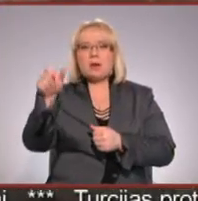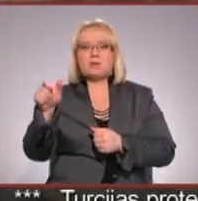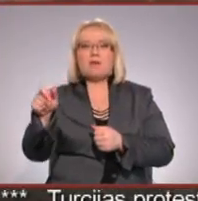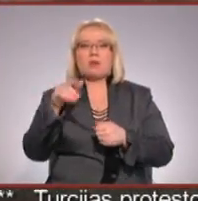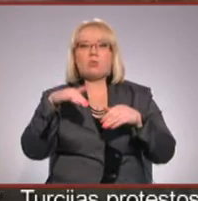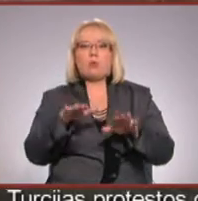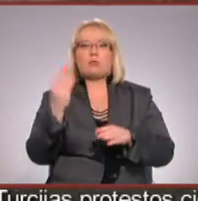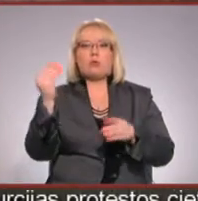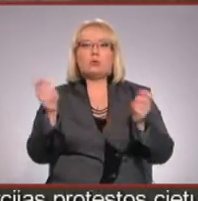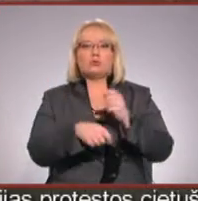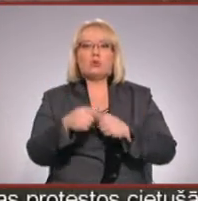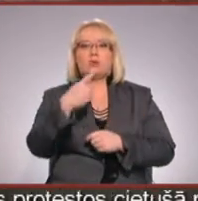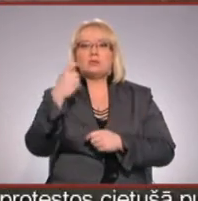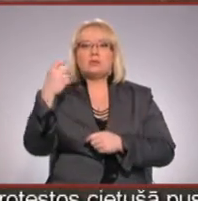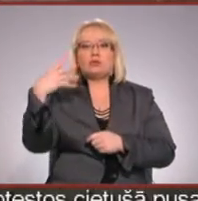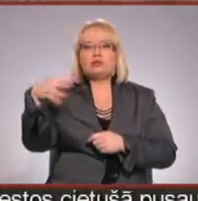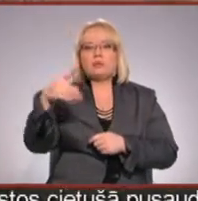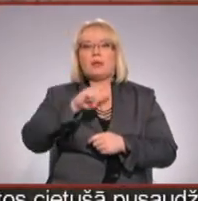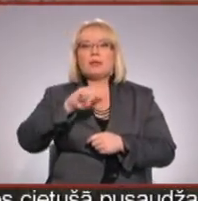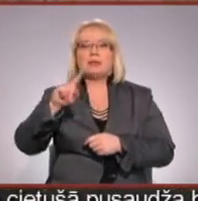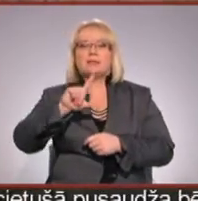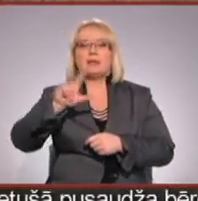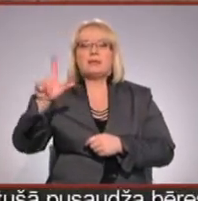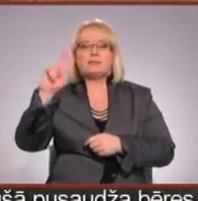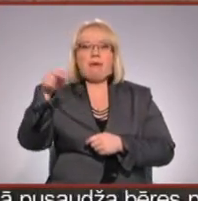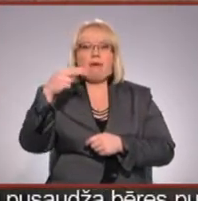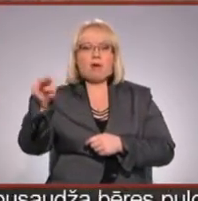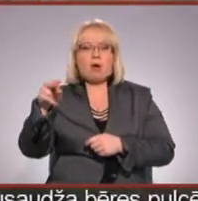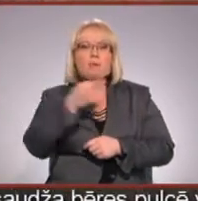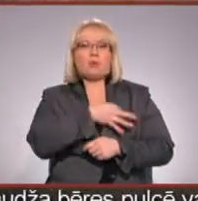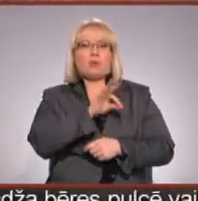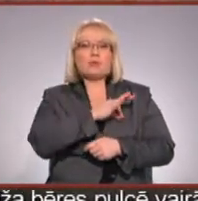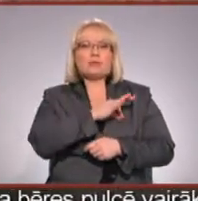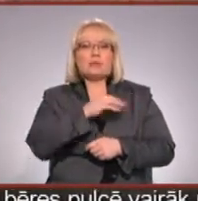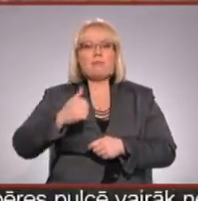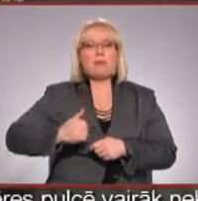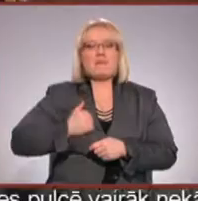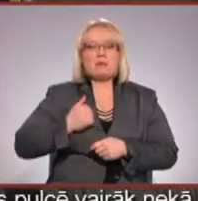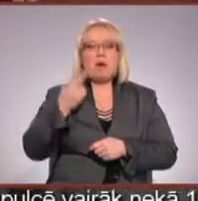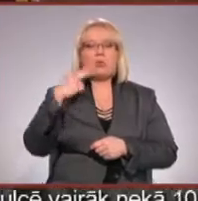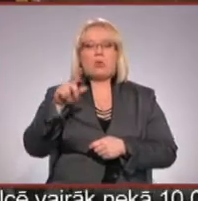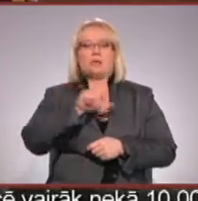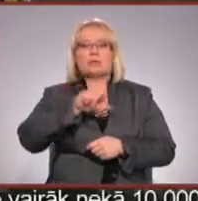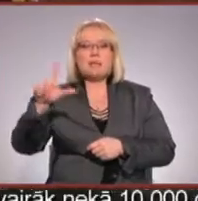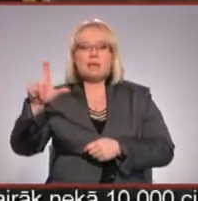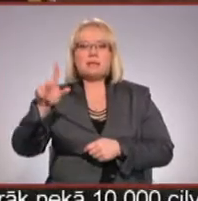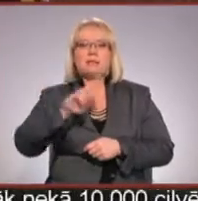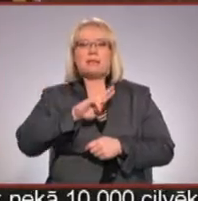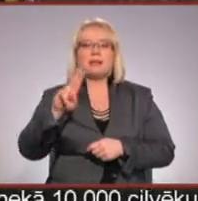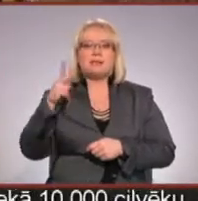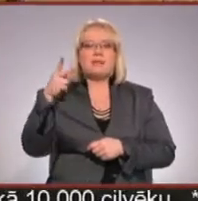piespriest naudu sodu no 140 līdz 700 eiro, bet juridiskajām personām no 700 līdz pat